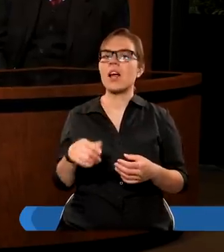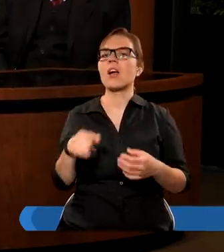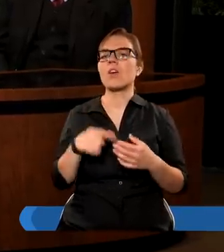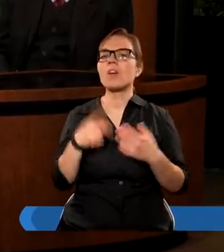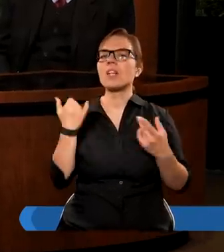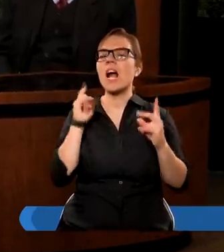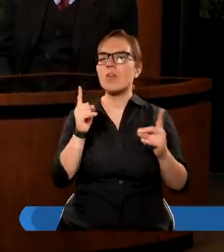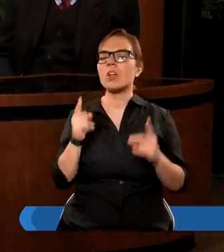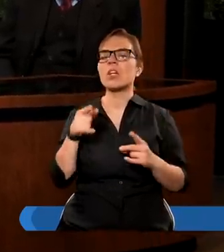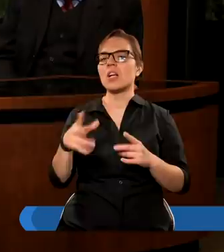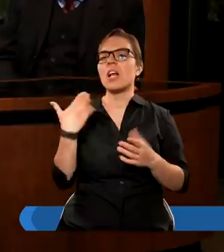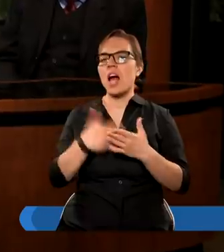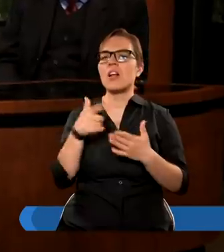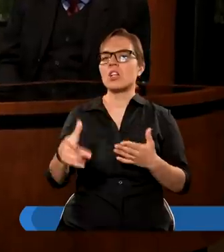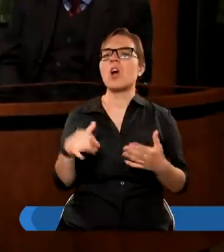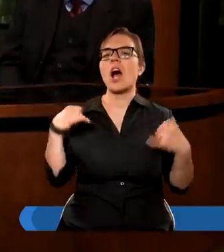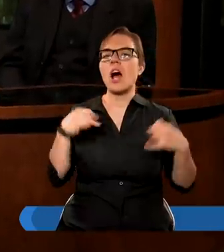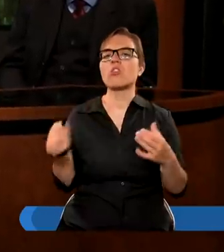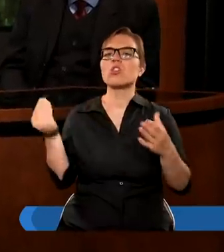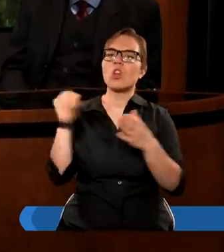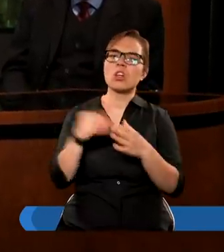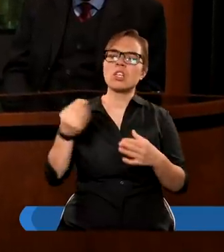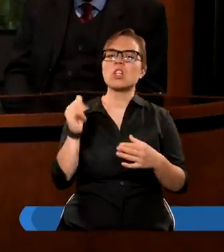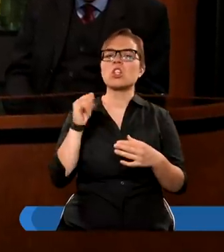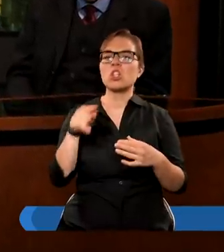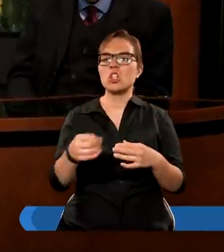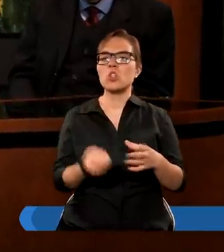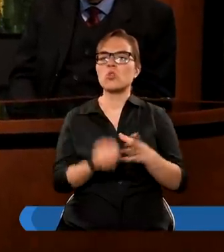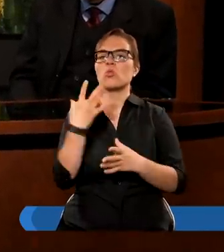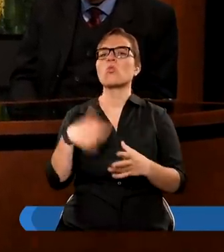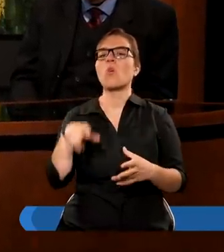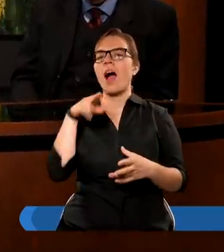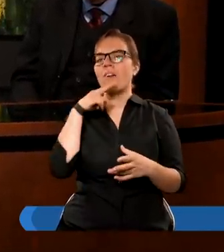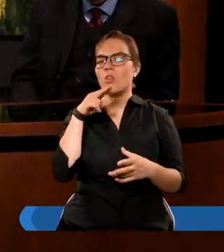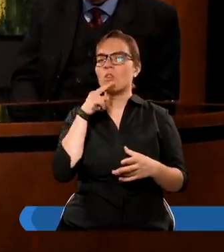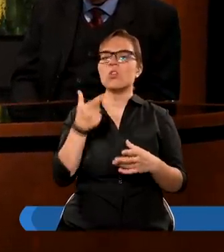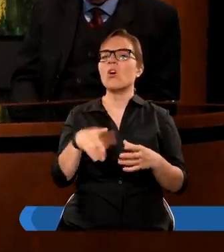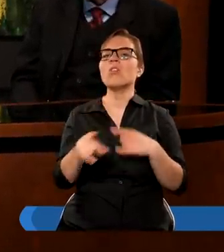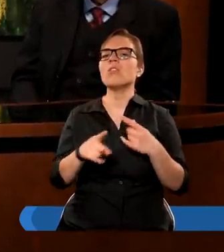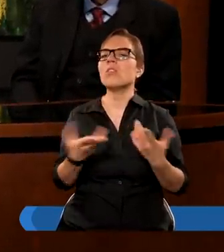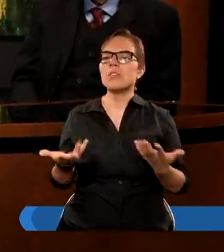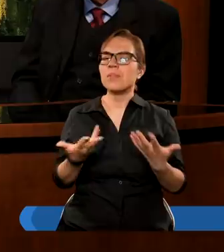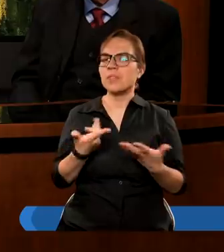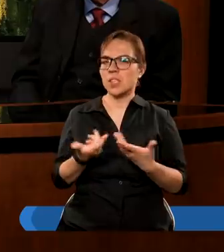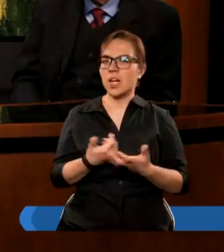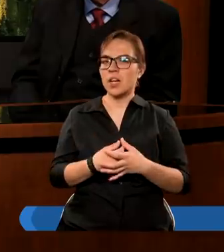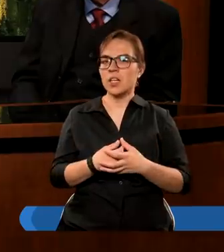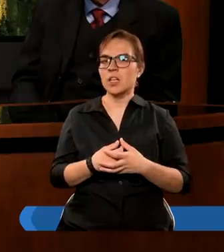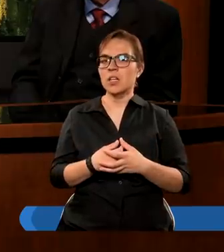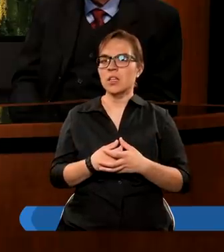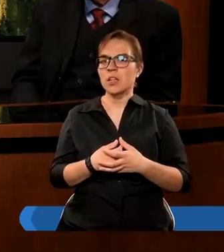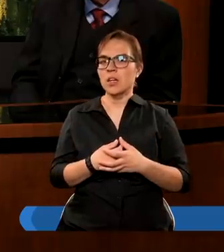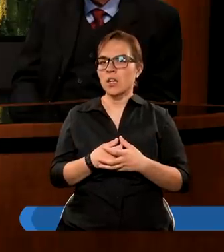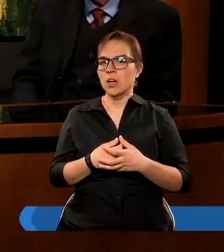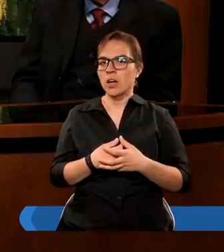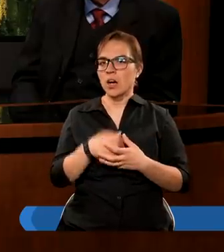uważamy, dlaczego tutaj anioł dodał jeszcze to i źródła wód? Proszę Zbysz, Falku.